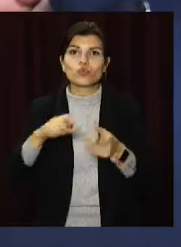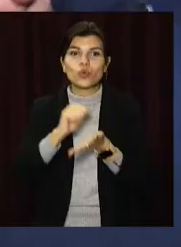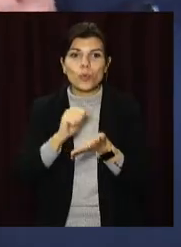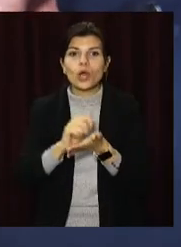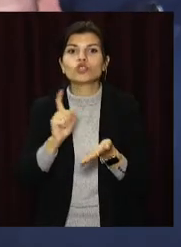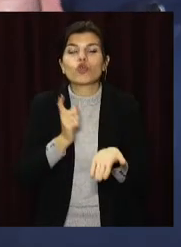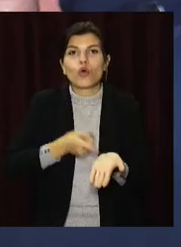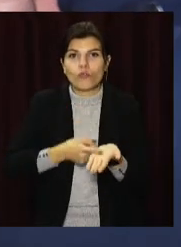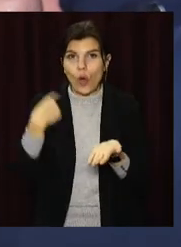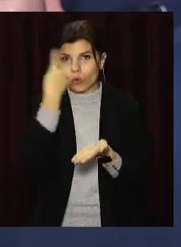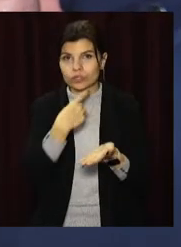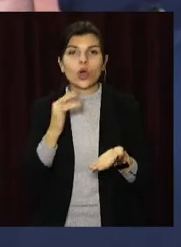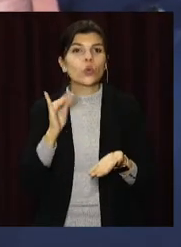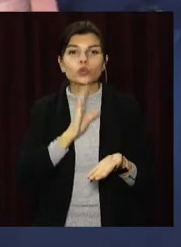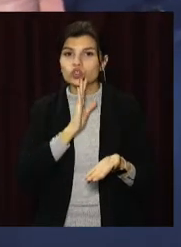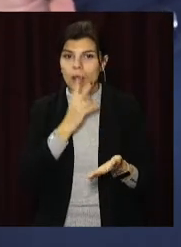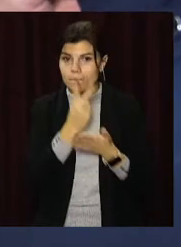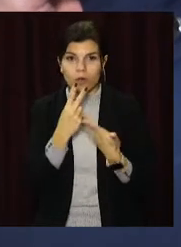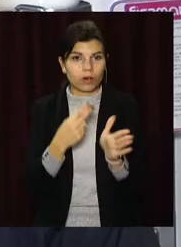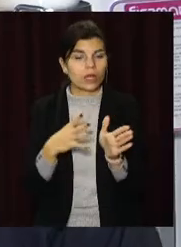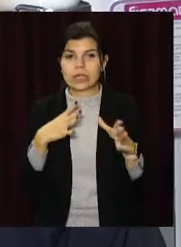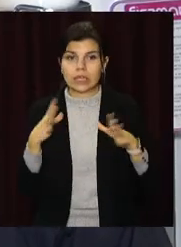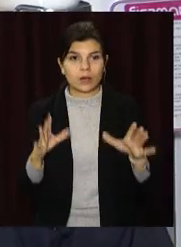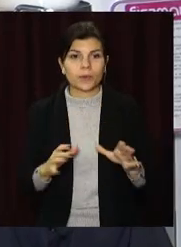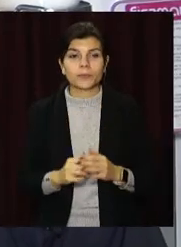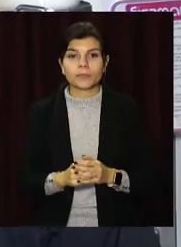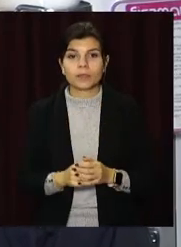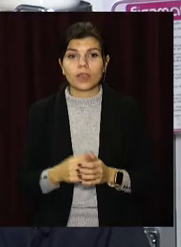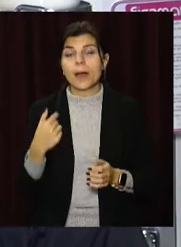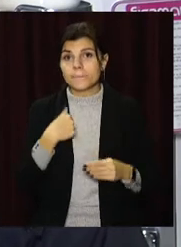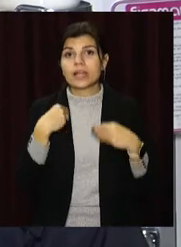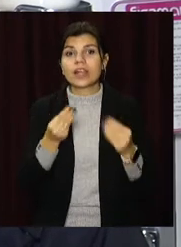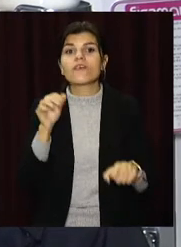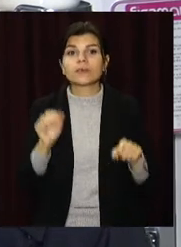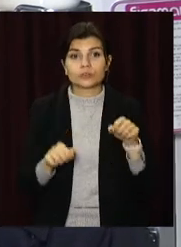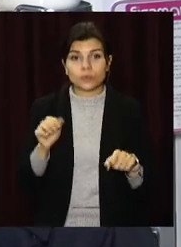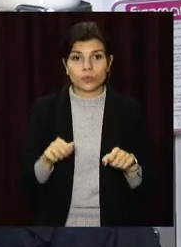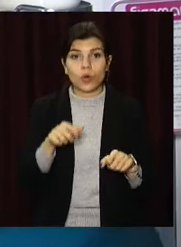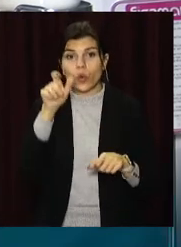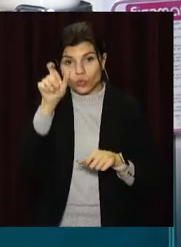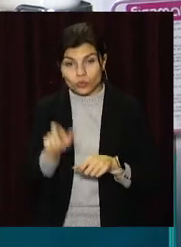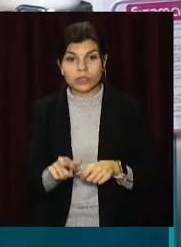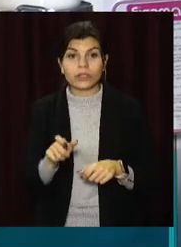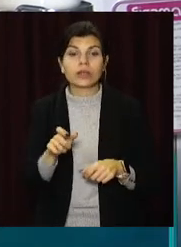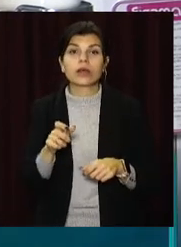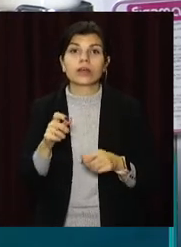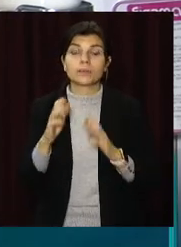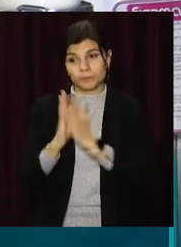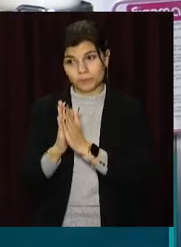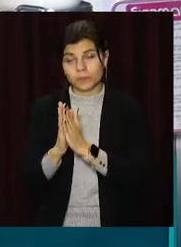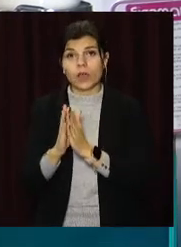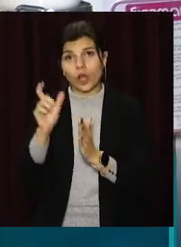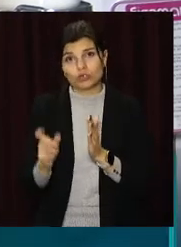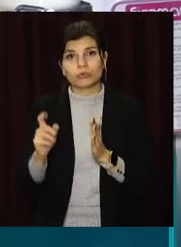документ, що підтверджує особу, жінка не показала. «Ми надаємо змогу людині надати нам